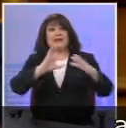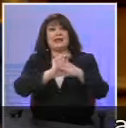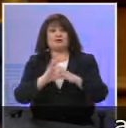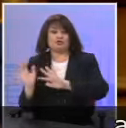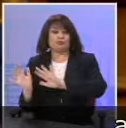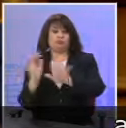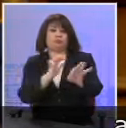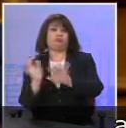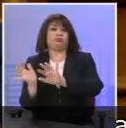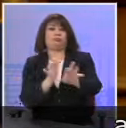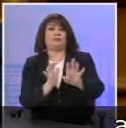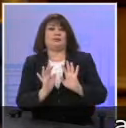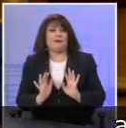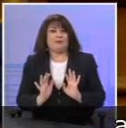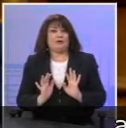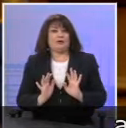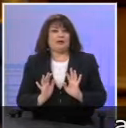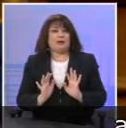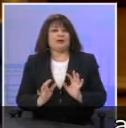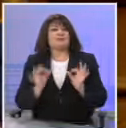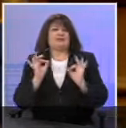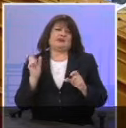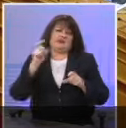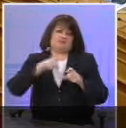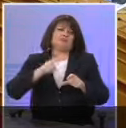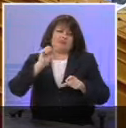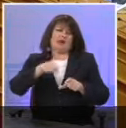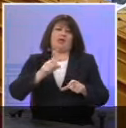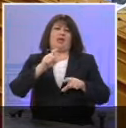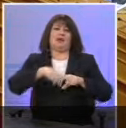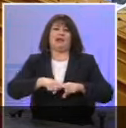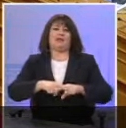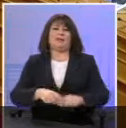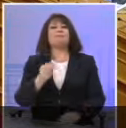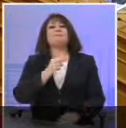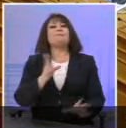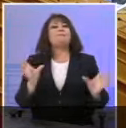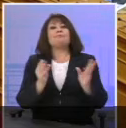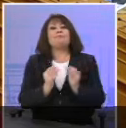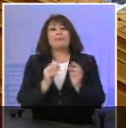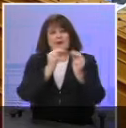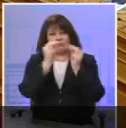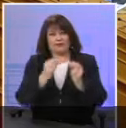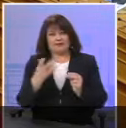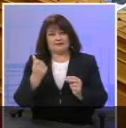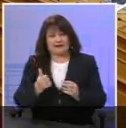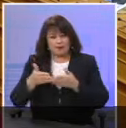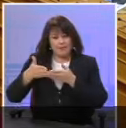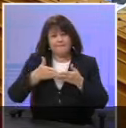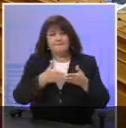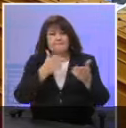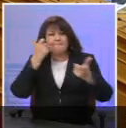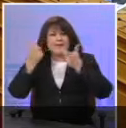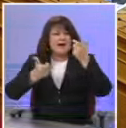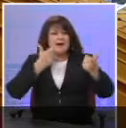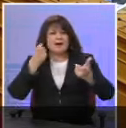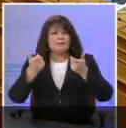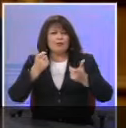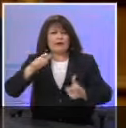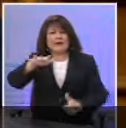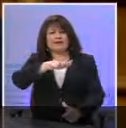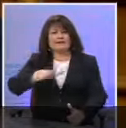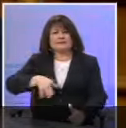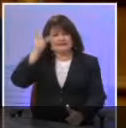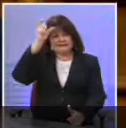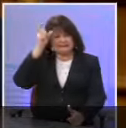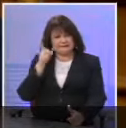που προφανώς θα συμπεριλαμβάνει και την Ελλάδα, και στο ζήτημα της αποτελεσματικής περιπολίας στις τουρκικές ακτές και